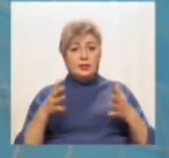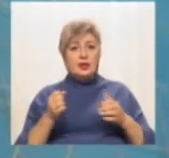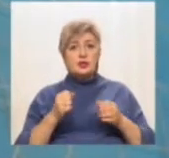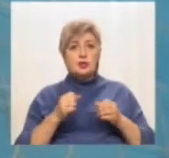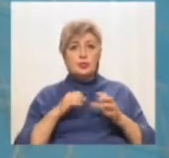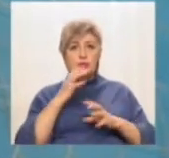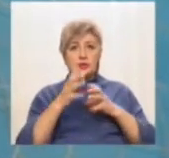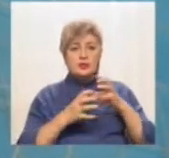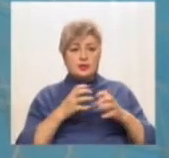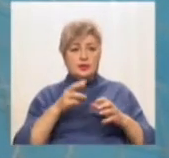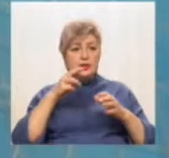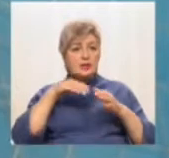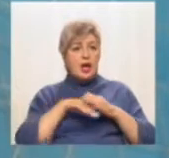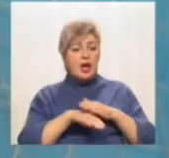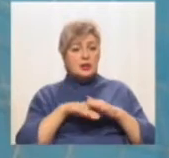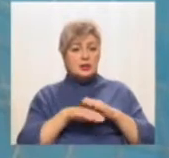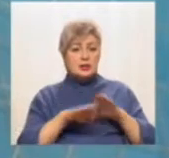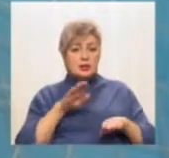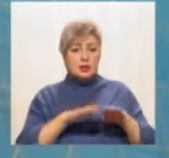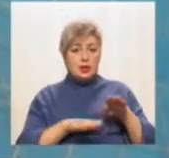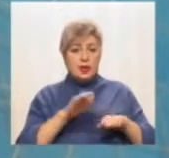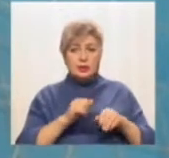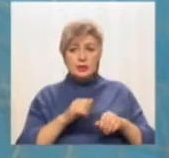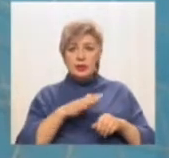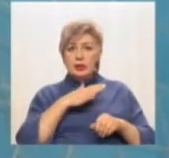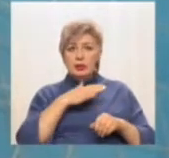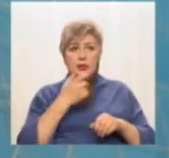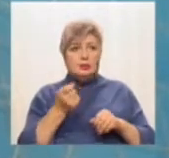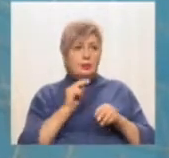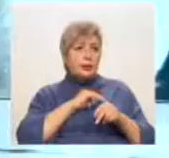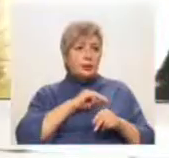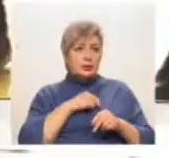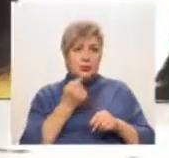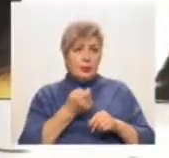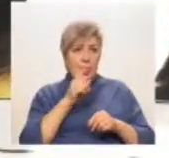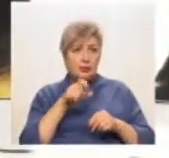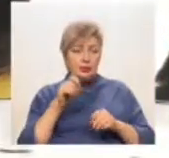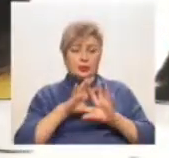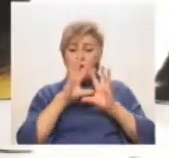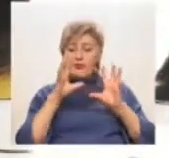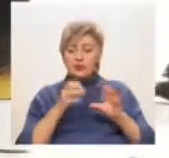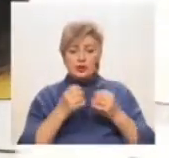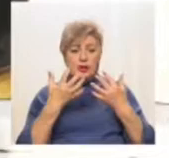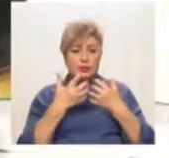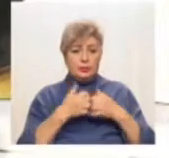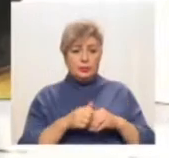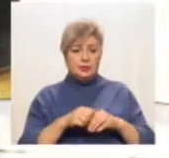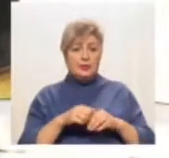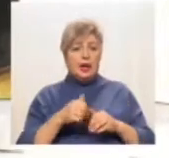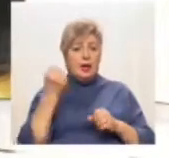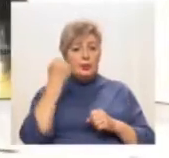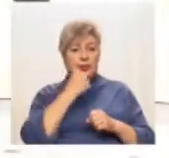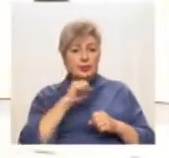складі у них працює всього декілька десятків людей, тому що все там повністю роботизоване. Переможці у різних категоріях поїдуть на